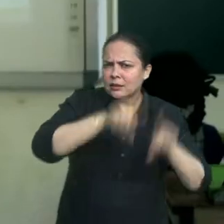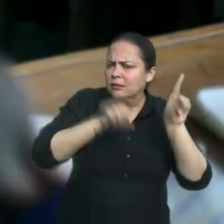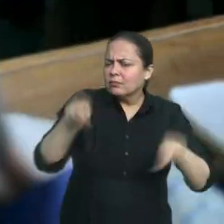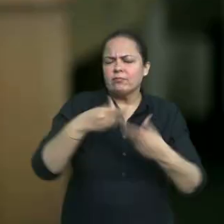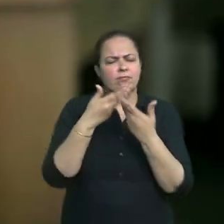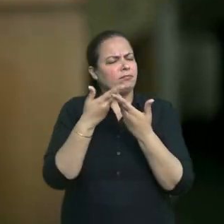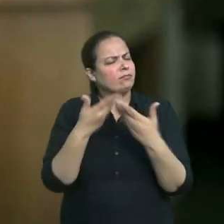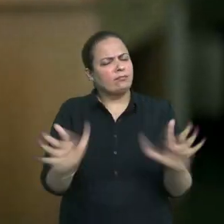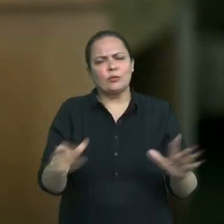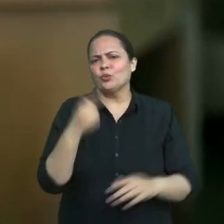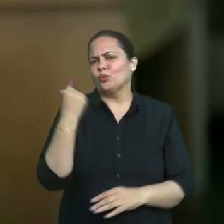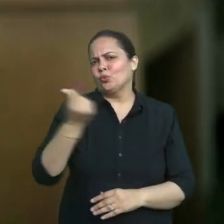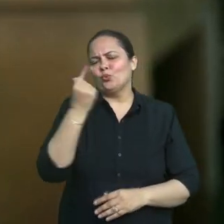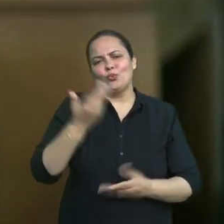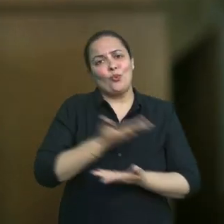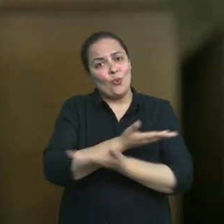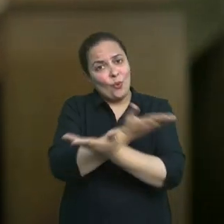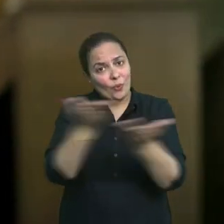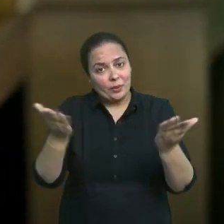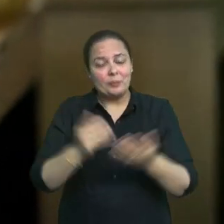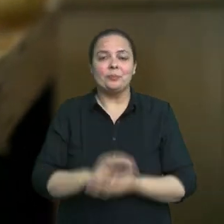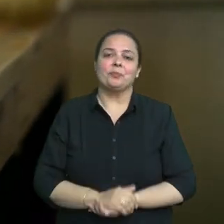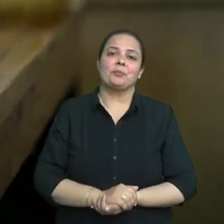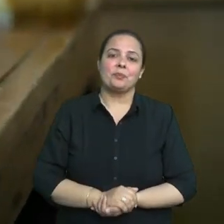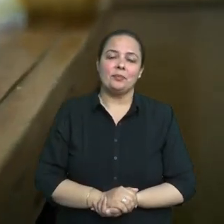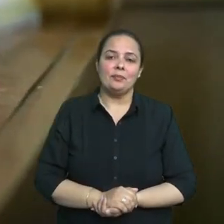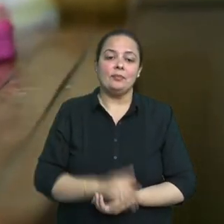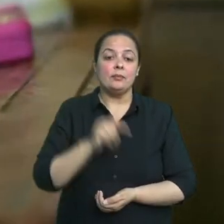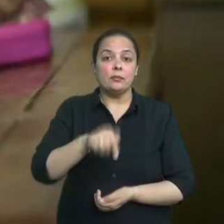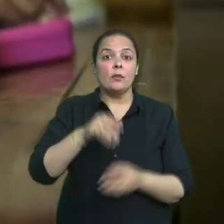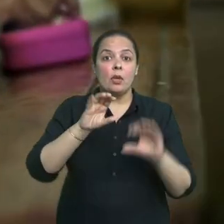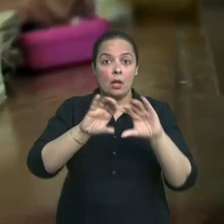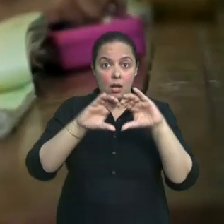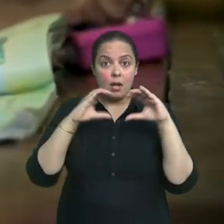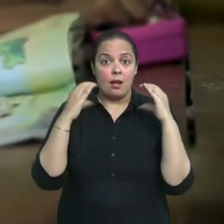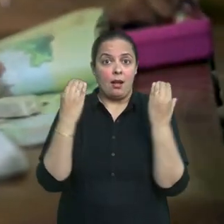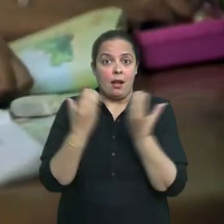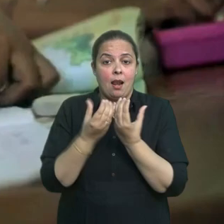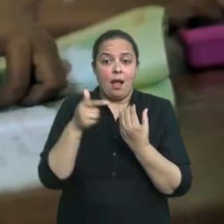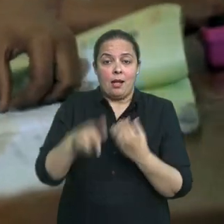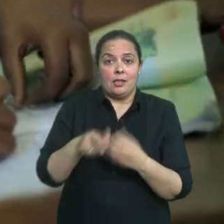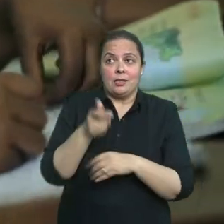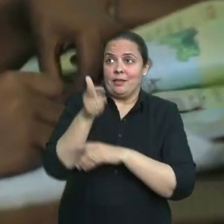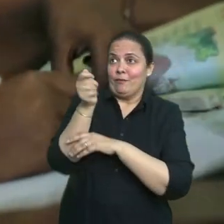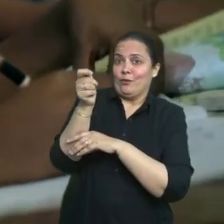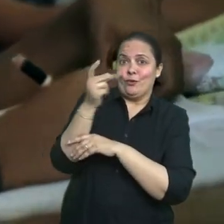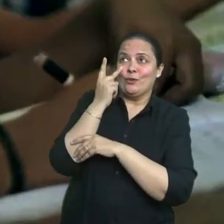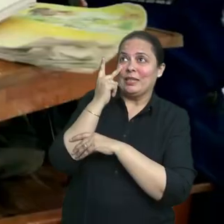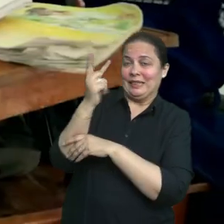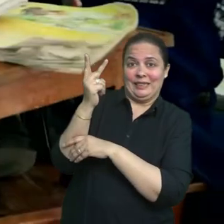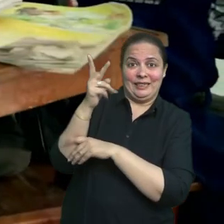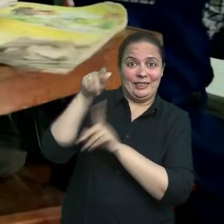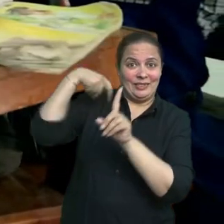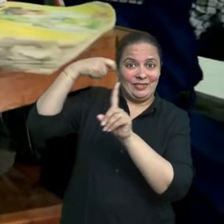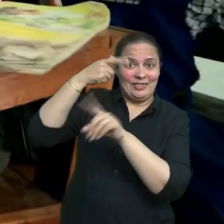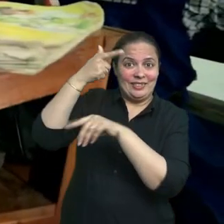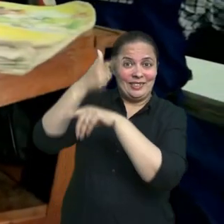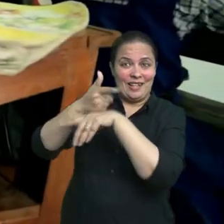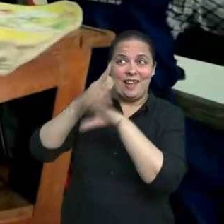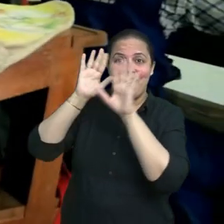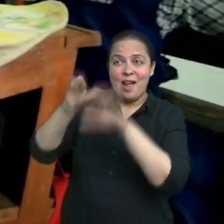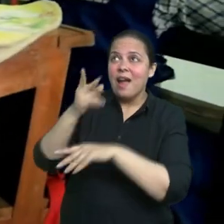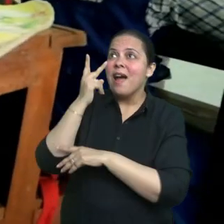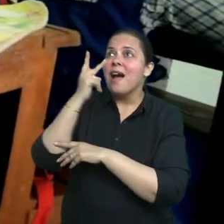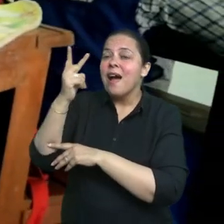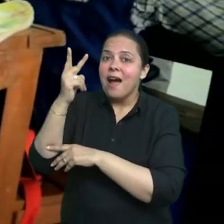देते हुए स्वसंचालित सीखने सिखाने पर बल देते है सबी वीडियो प्रोग्रामों में विविद प्रकार के क्रिया कलाप